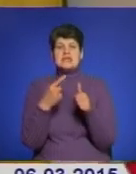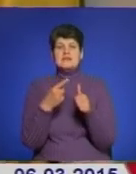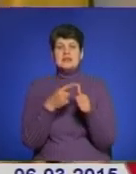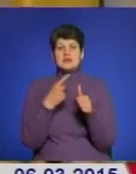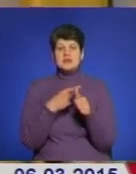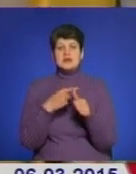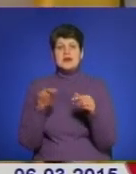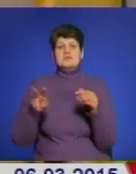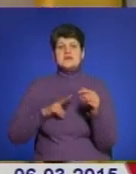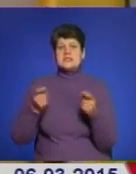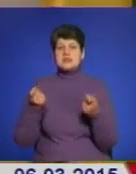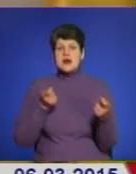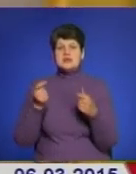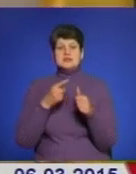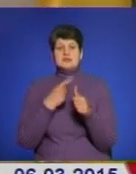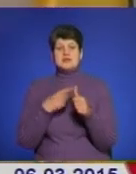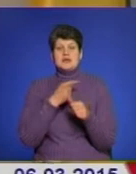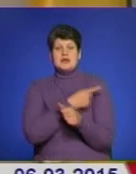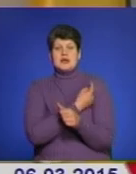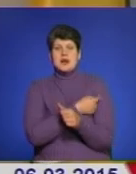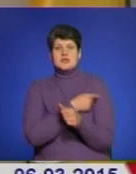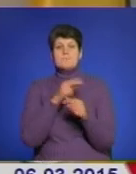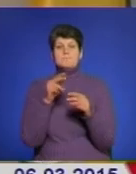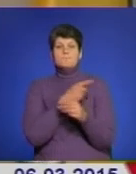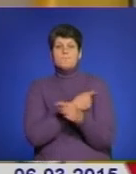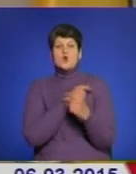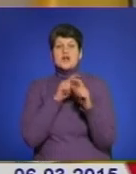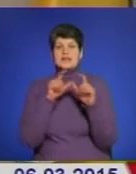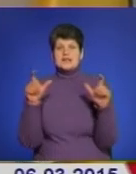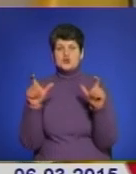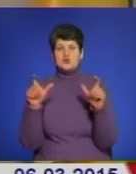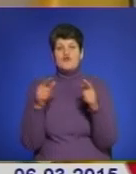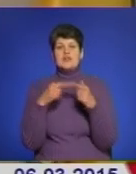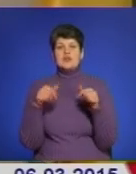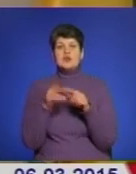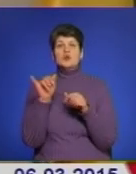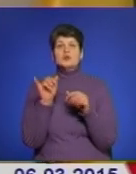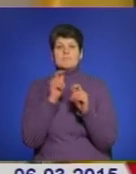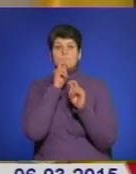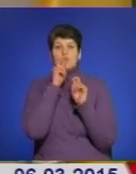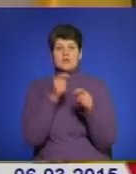нашої лікарні, імені поліклінічного відділення, куди подаруваний цей апарат,